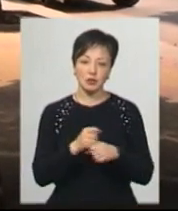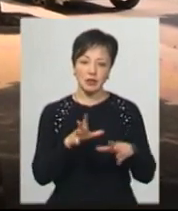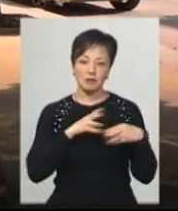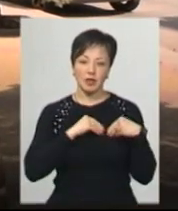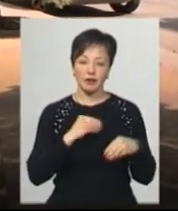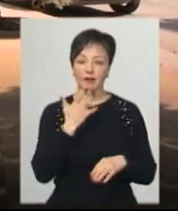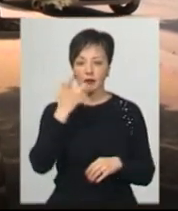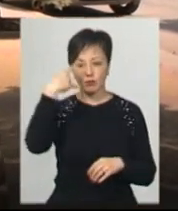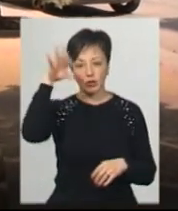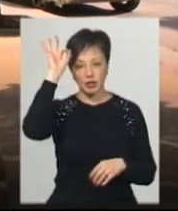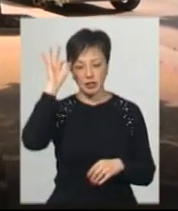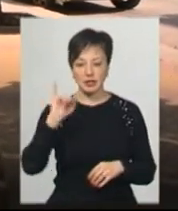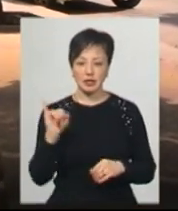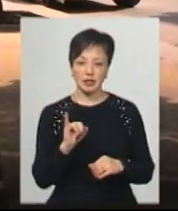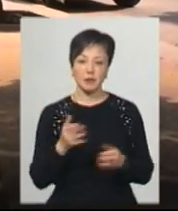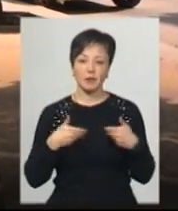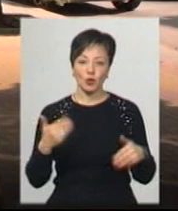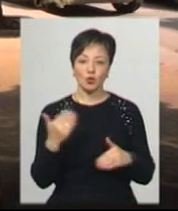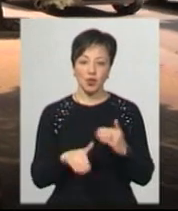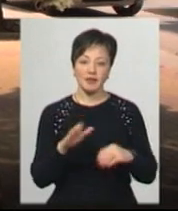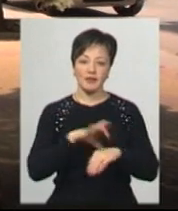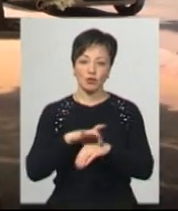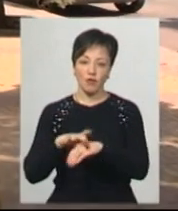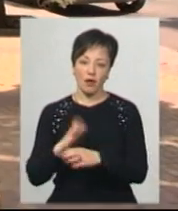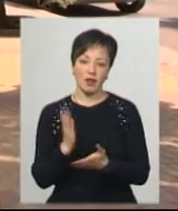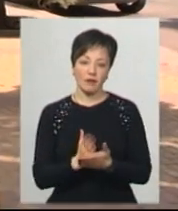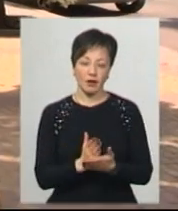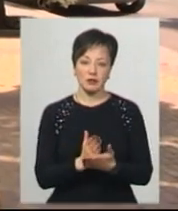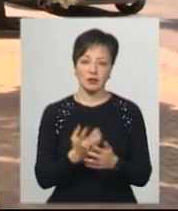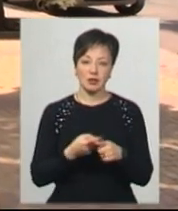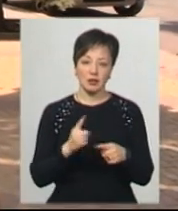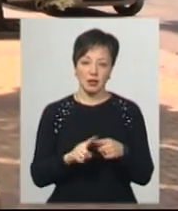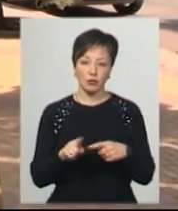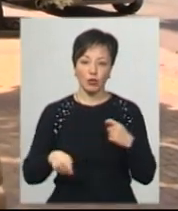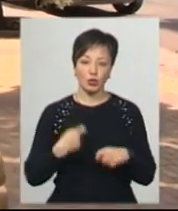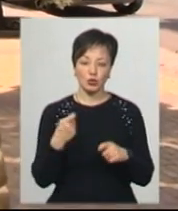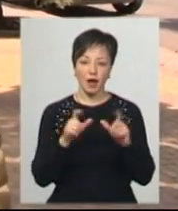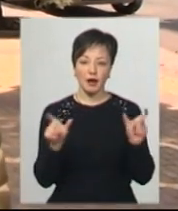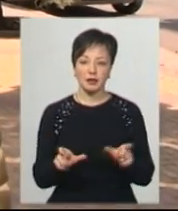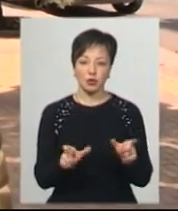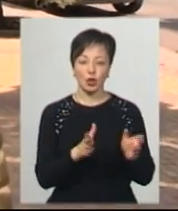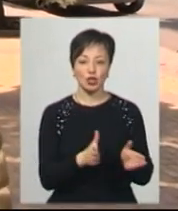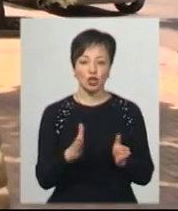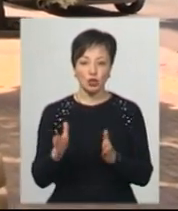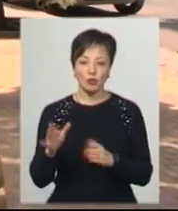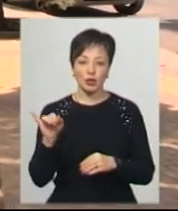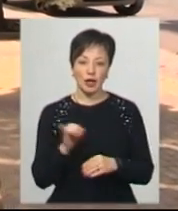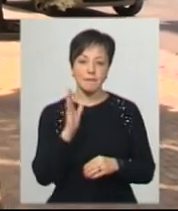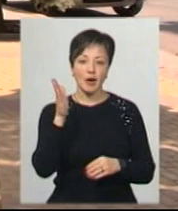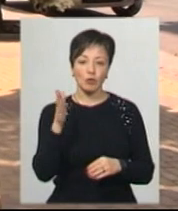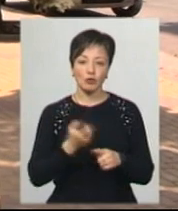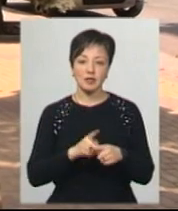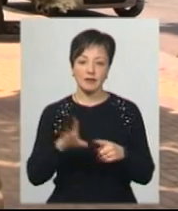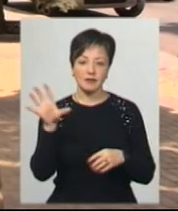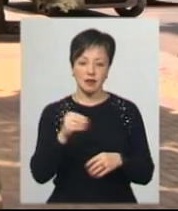Нацполіції. Ми вже зафіксували факт порушення карантинного режиму. І в майбутньому